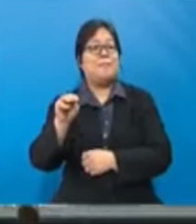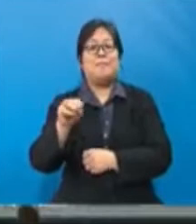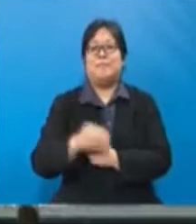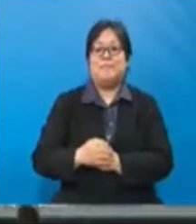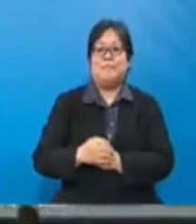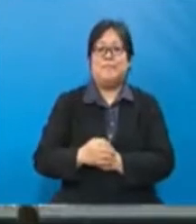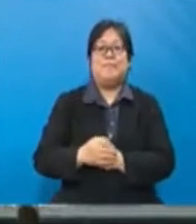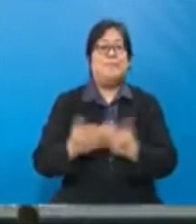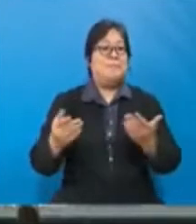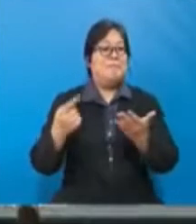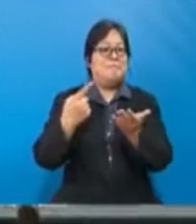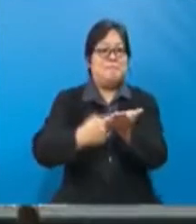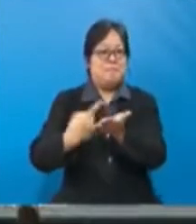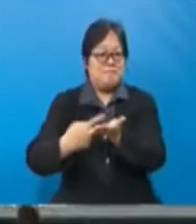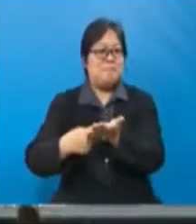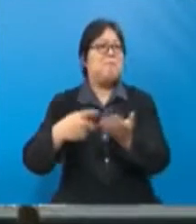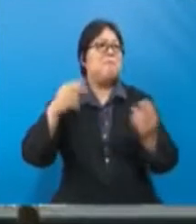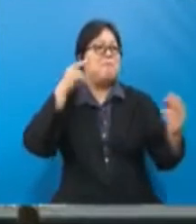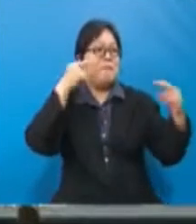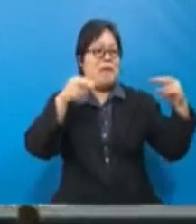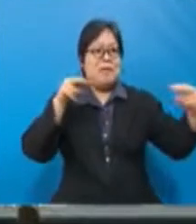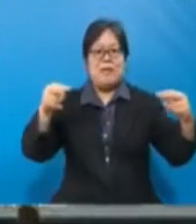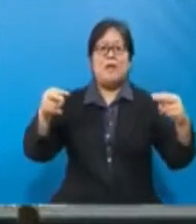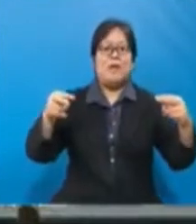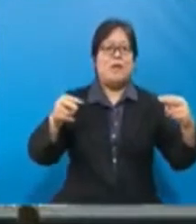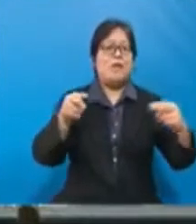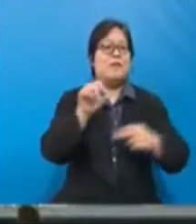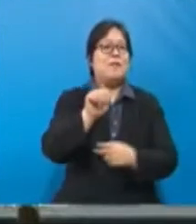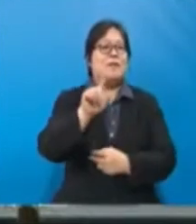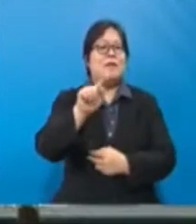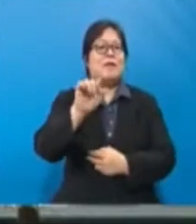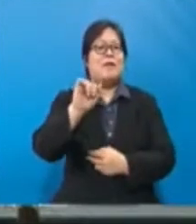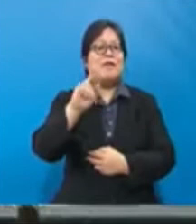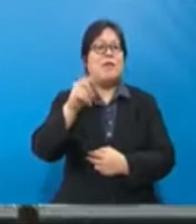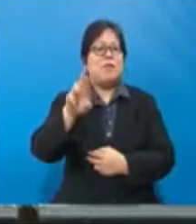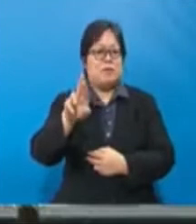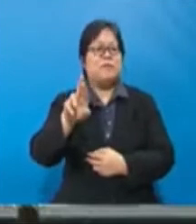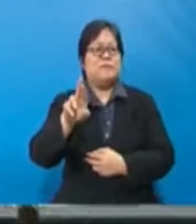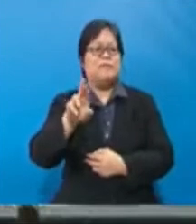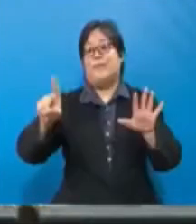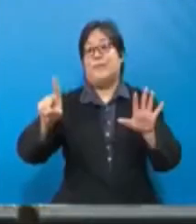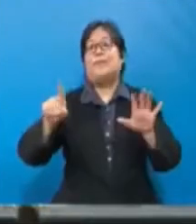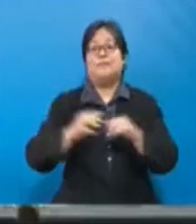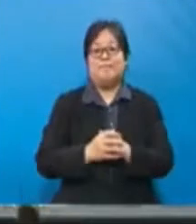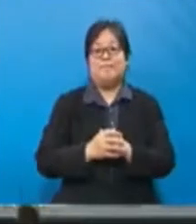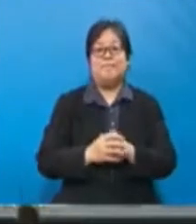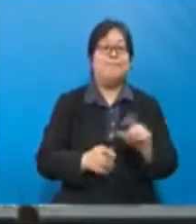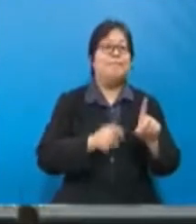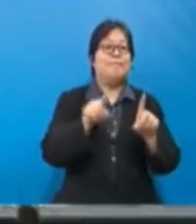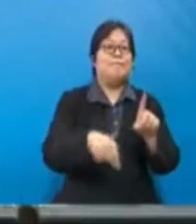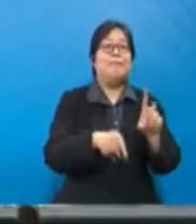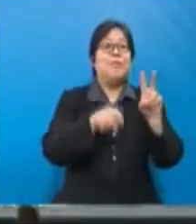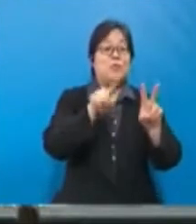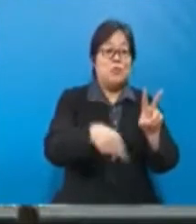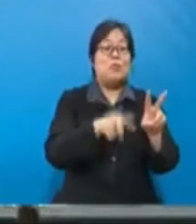serta mengambil kira perbincangan dan pandangan pemegang-pemegang taruh dalam industri kit ujian kenderi COVID-19 sebanyak 2